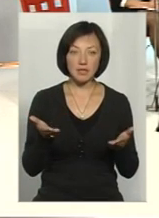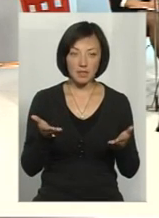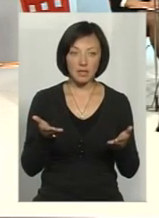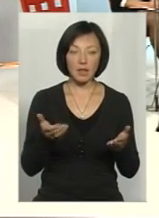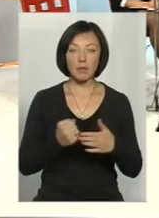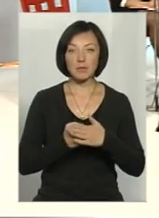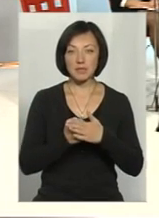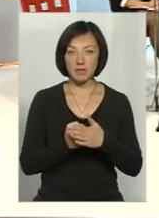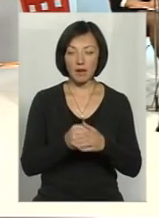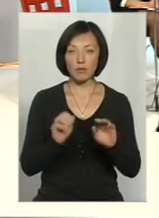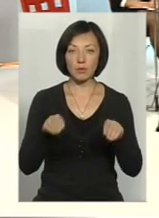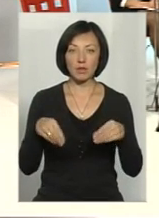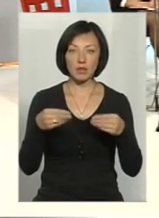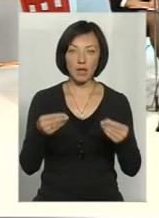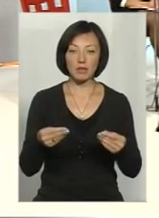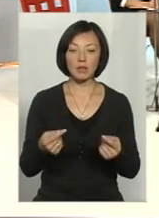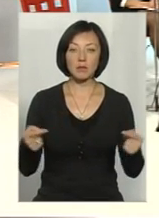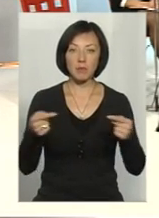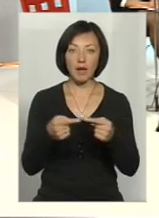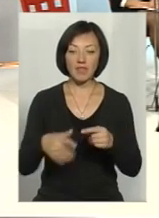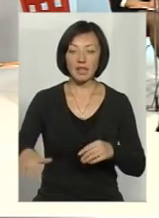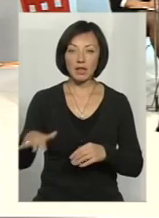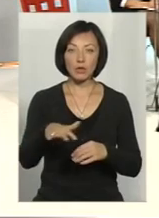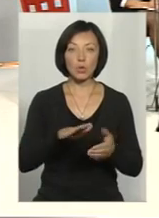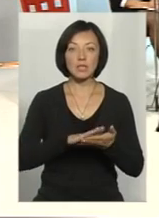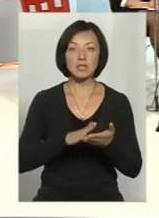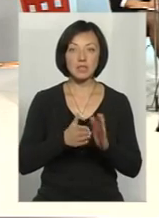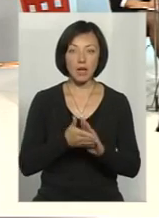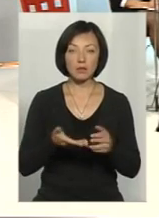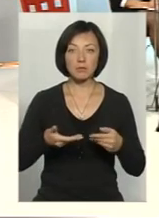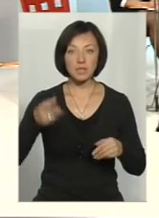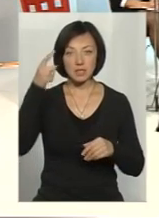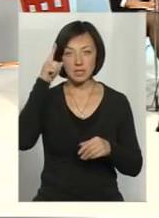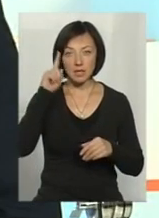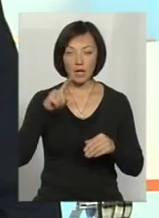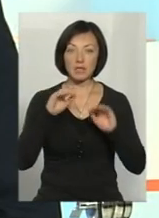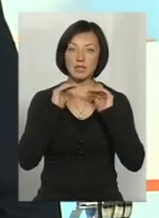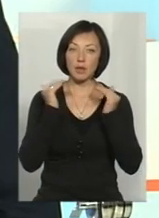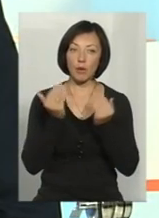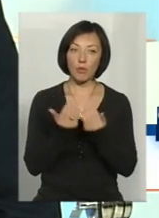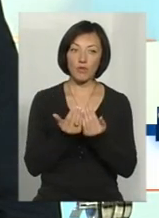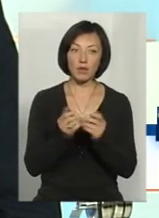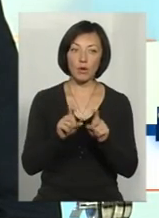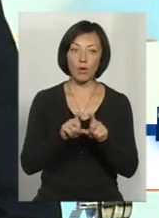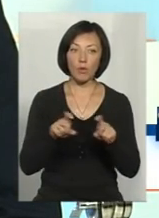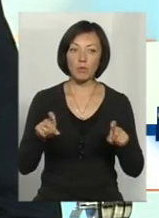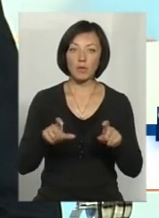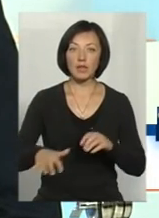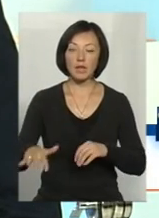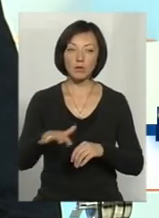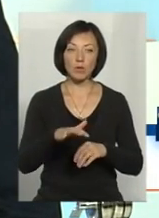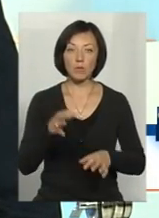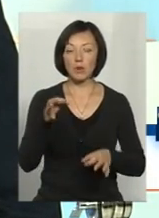яких буде наданий певній території статус. Тому що ми знаємо, що і заповідні об'єкти, і території